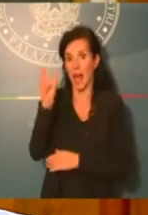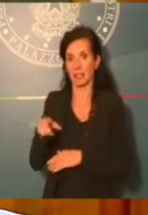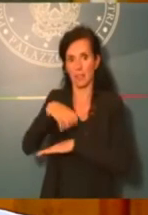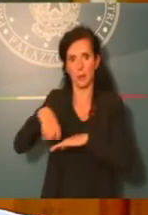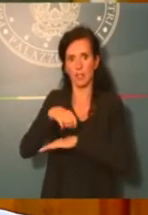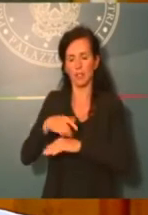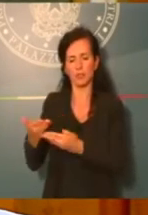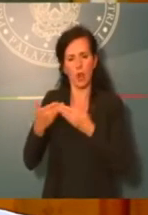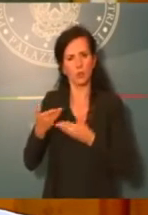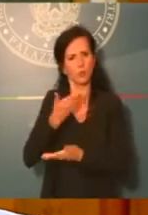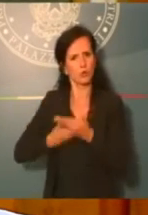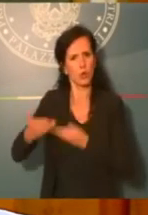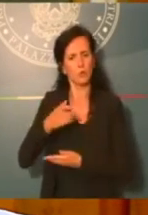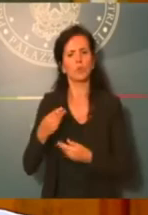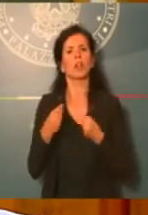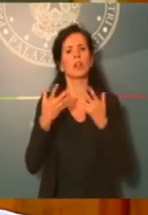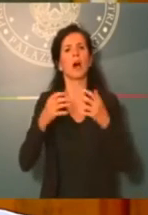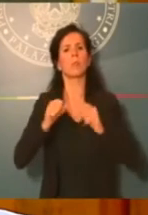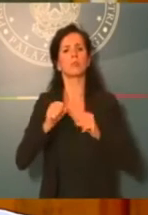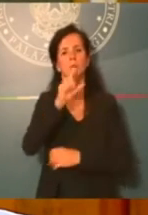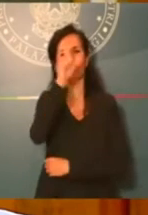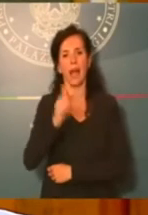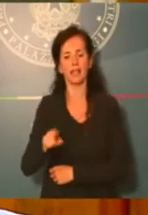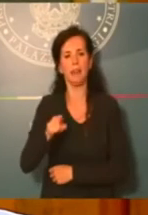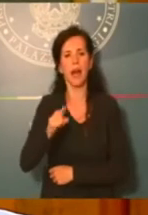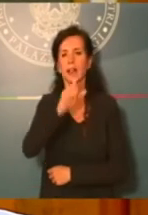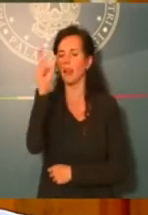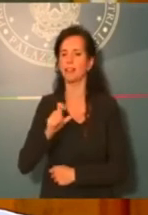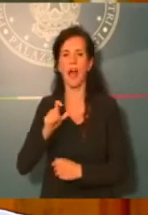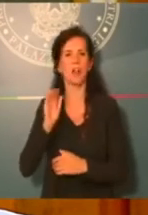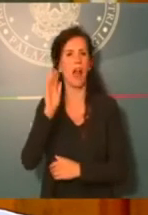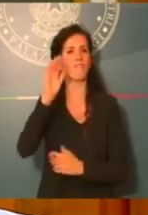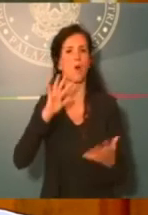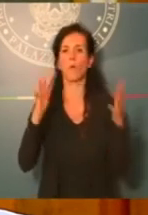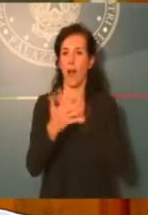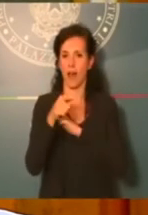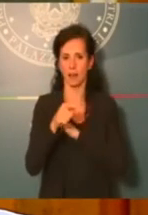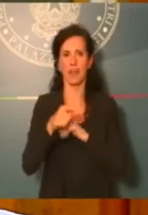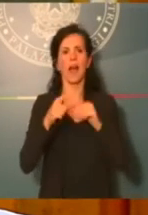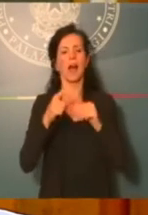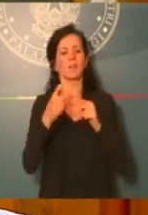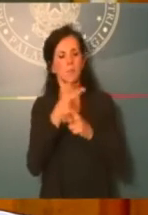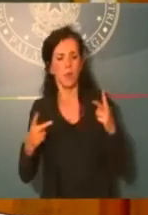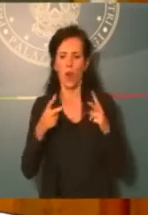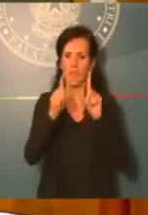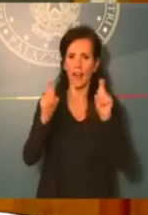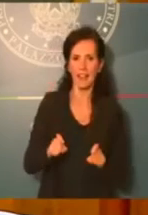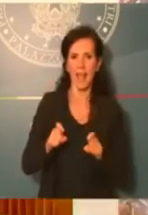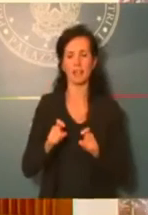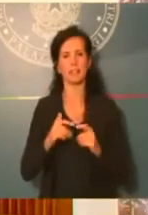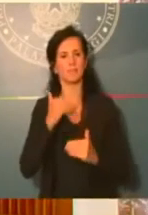la possibilità al nostro Paese di essere un Paese all'avanguardia nel testing e nella sperimentazione di innovazione di frontiera.